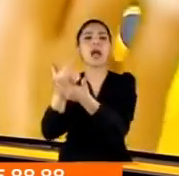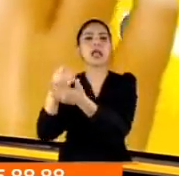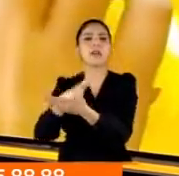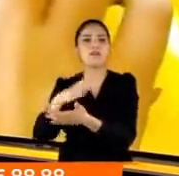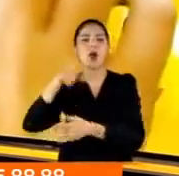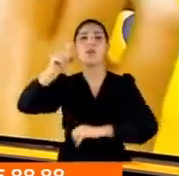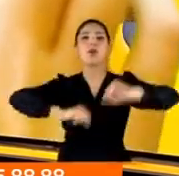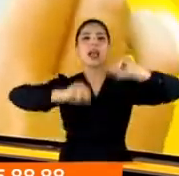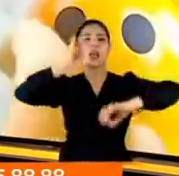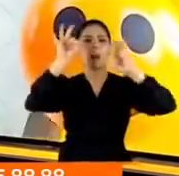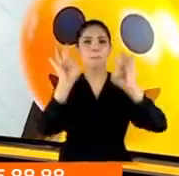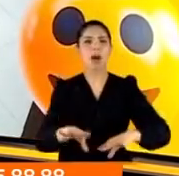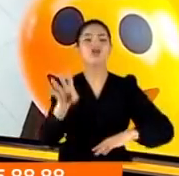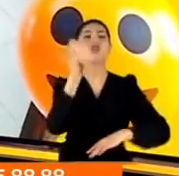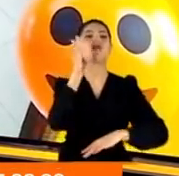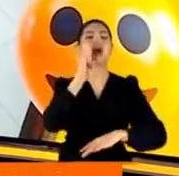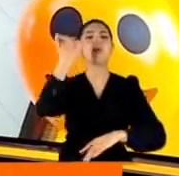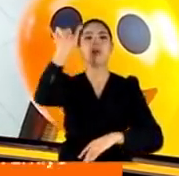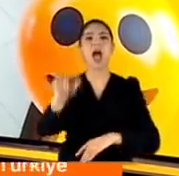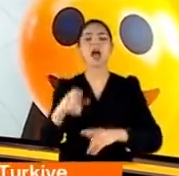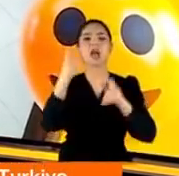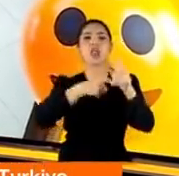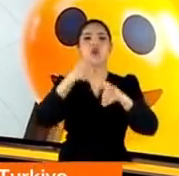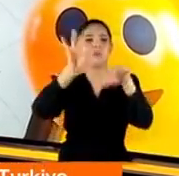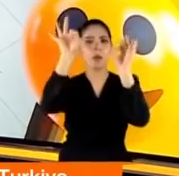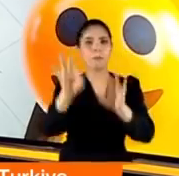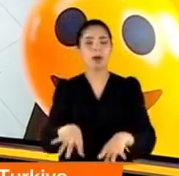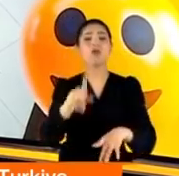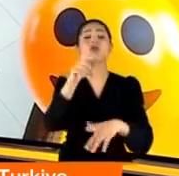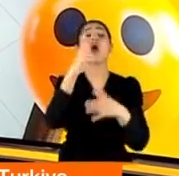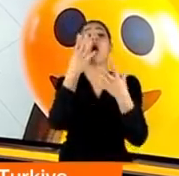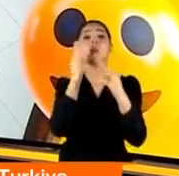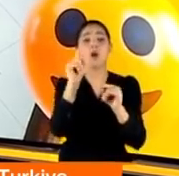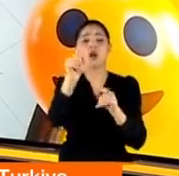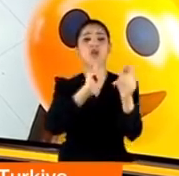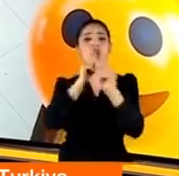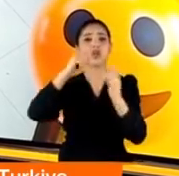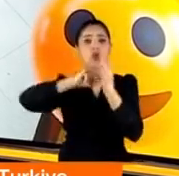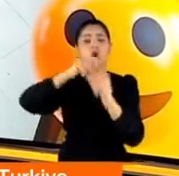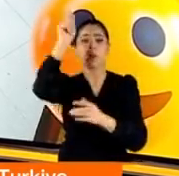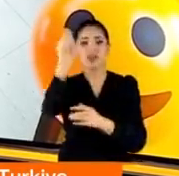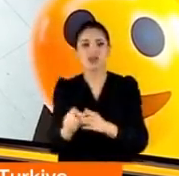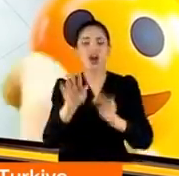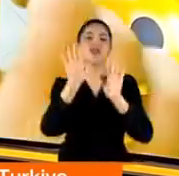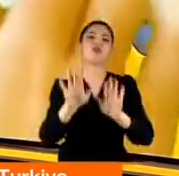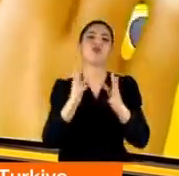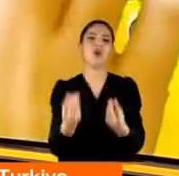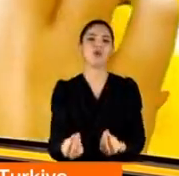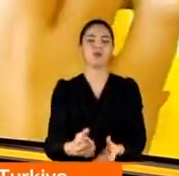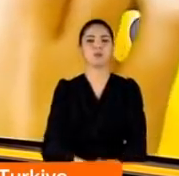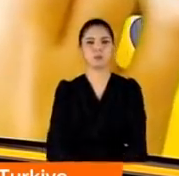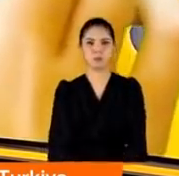kurumuna devreye girdi ve hakkında soruşturma başlatıldı WhatsApp'ın. Böylece sözleşme zorunluluğu da durdurulmuş oldu.